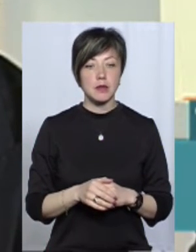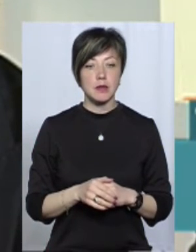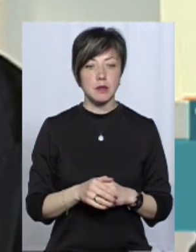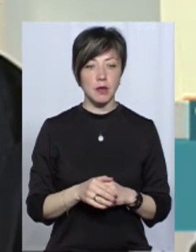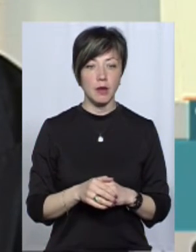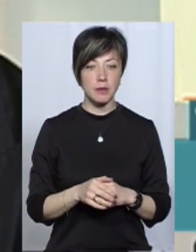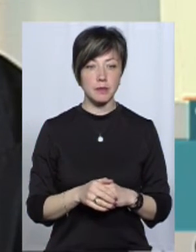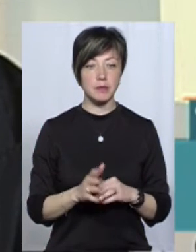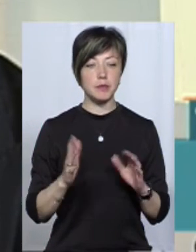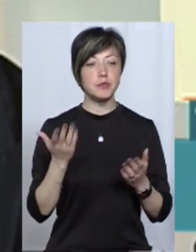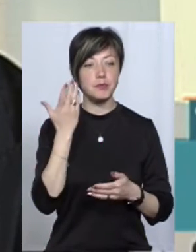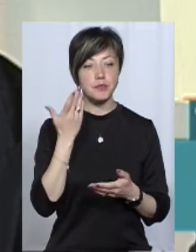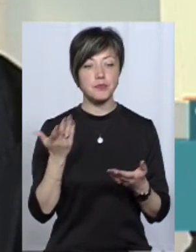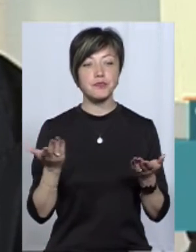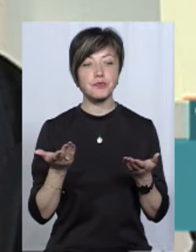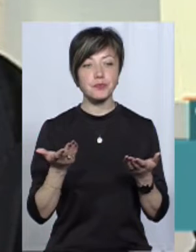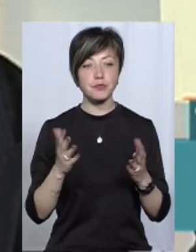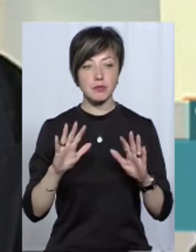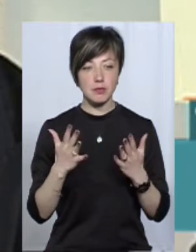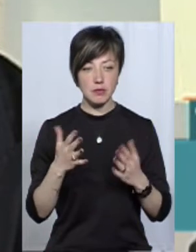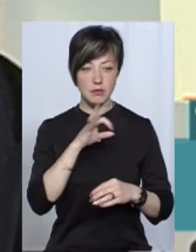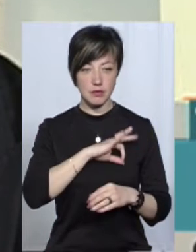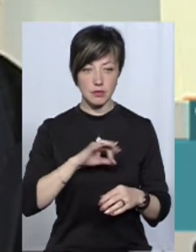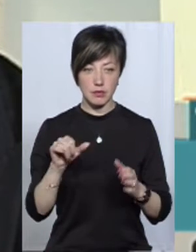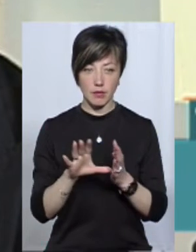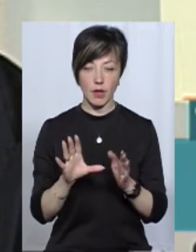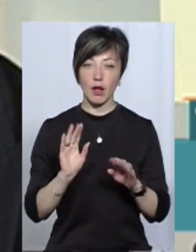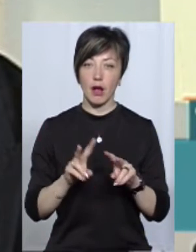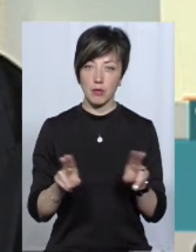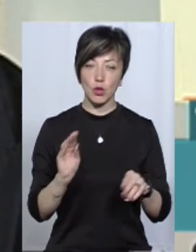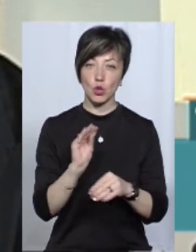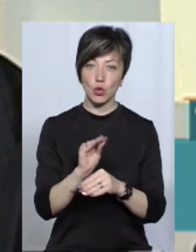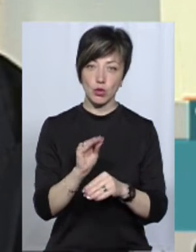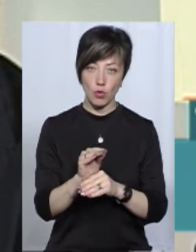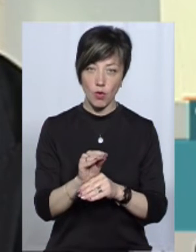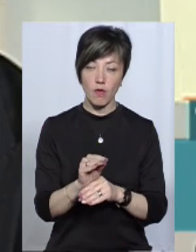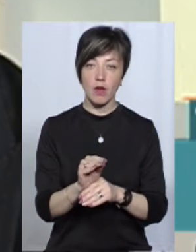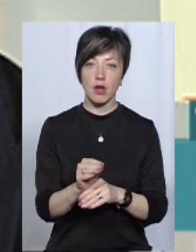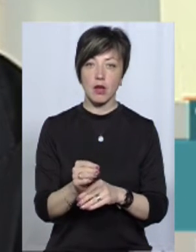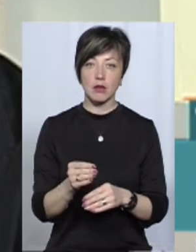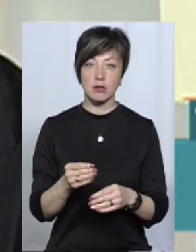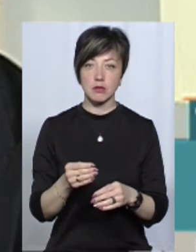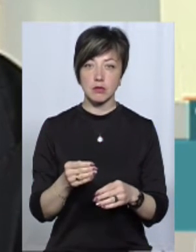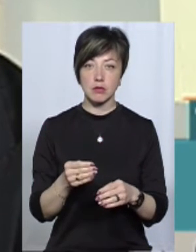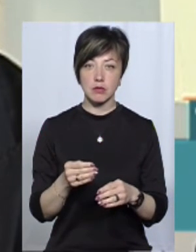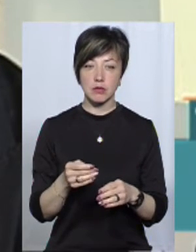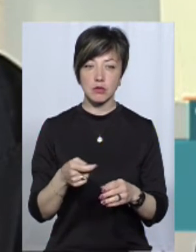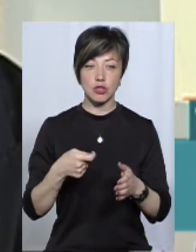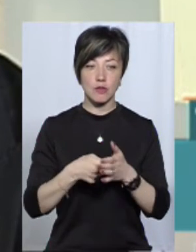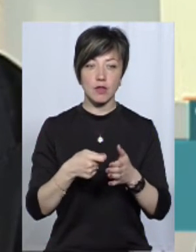На який випадок ми плануємо використовувати цю електростанцію? Як додаткове поле для живлення наших